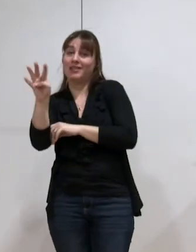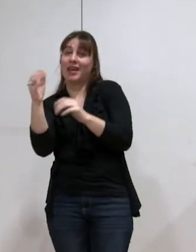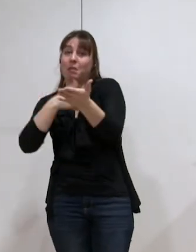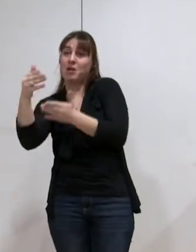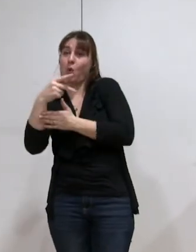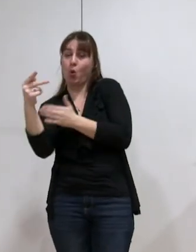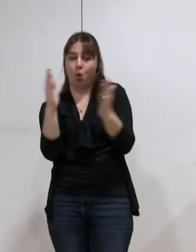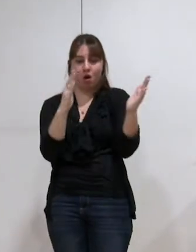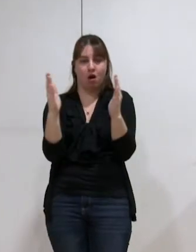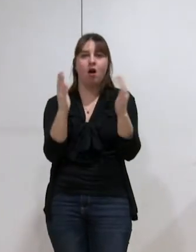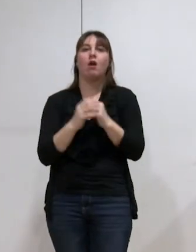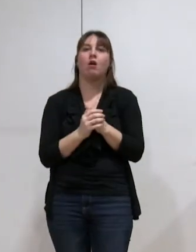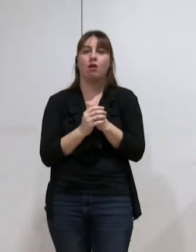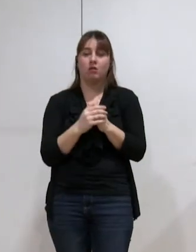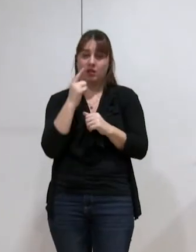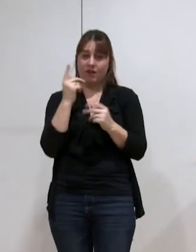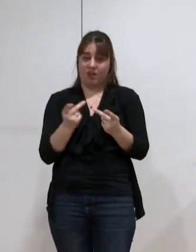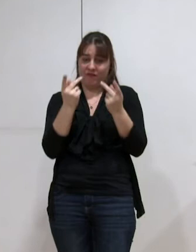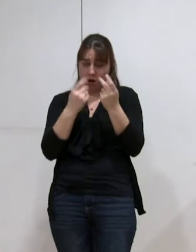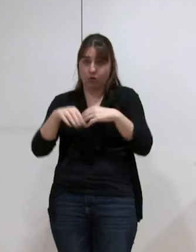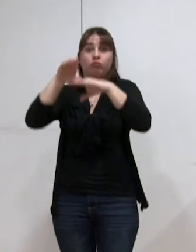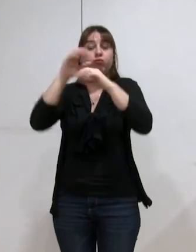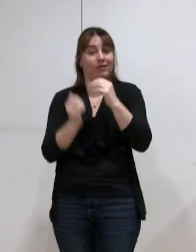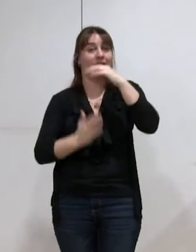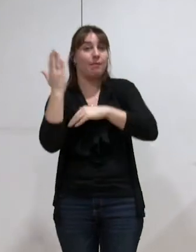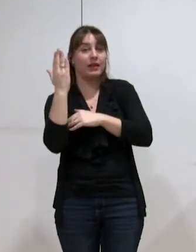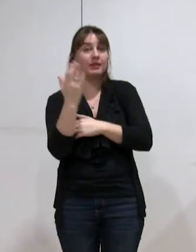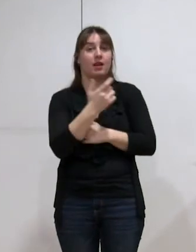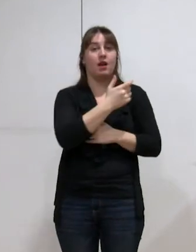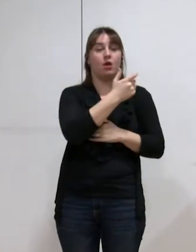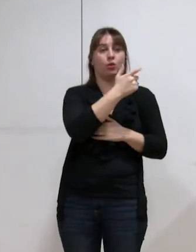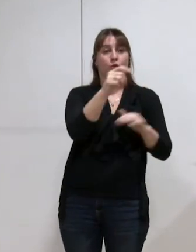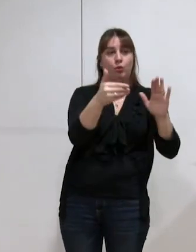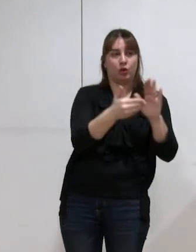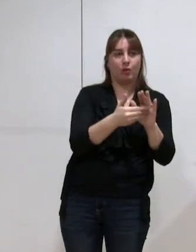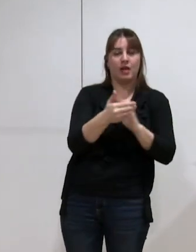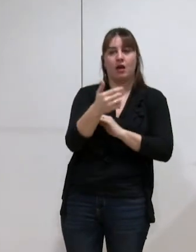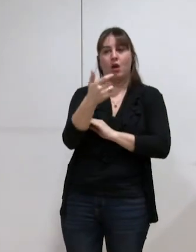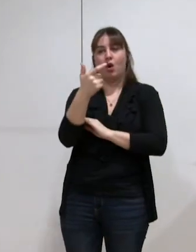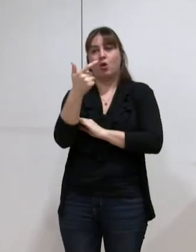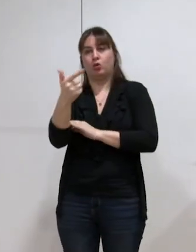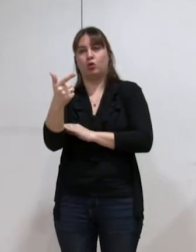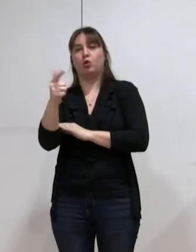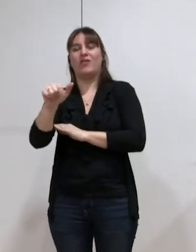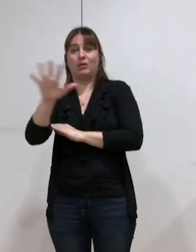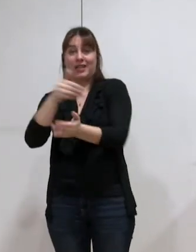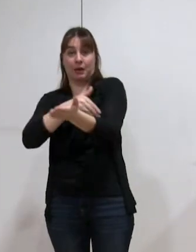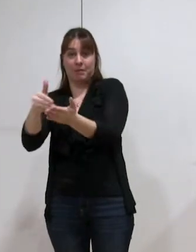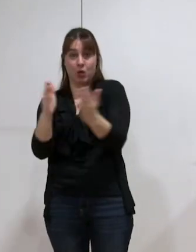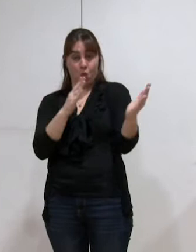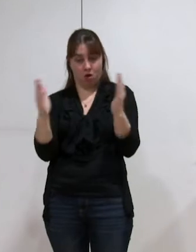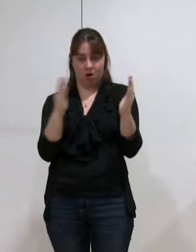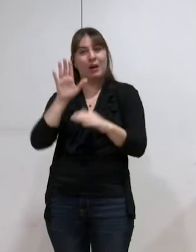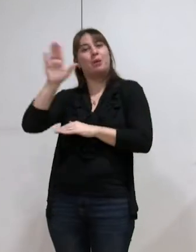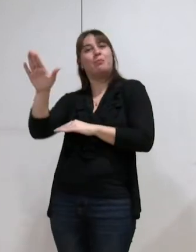C'est-à-dire qu'on avait surévalué entre 900 000 et 2,5 l'ensemble des dotations de la métro. Alors j'ai commencé